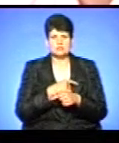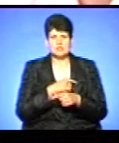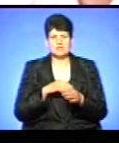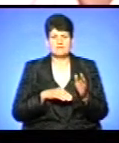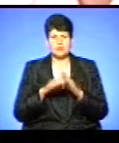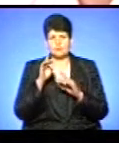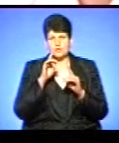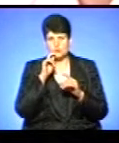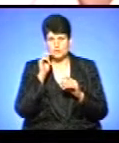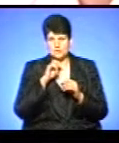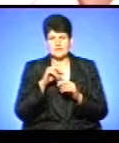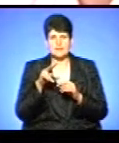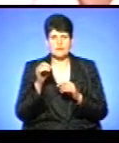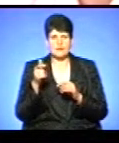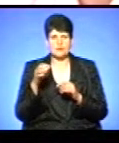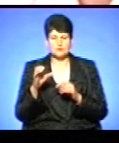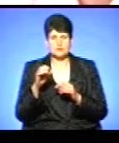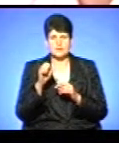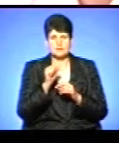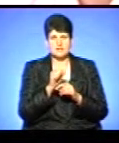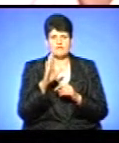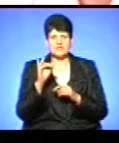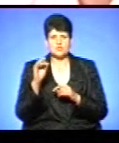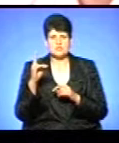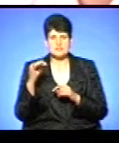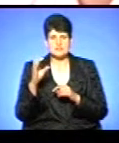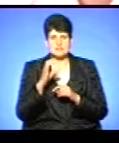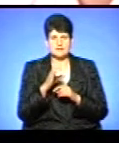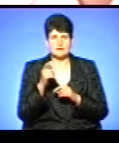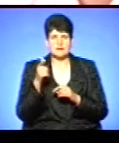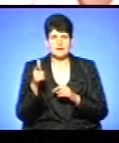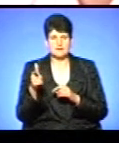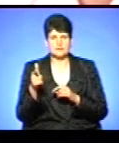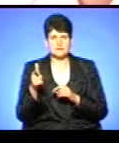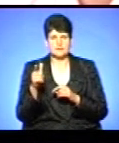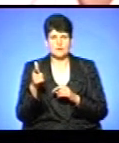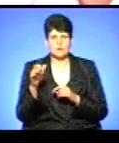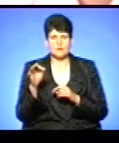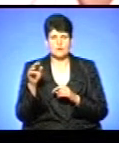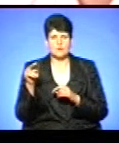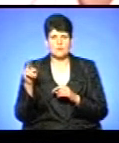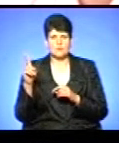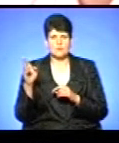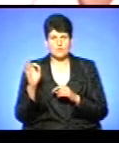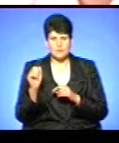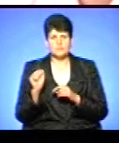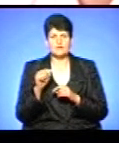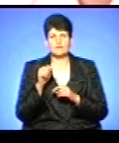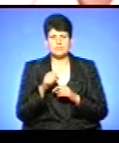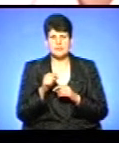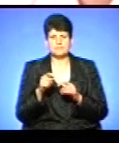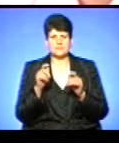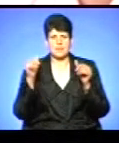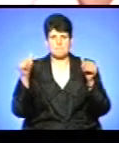Ради України, Левус Андрій, Висоцкий Сергій, Ганна Гобко, які зранку у Верховній Раді розвернули